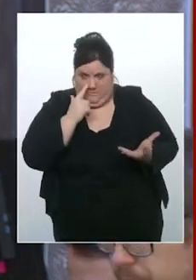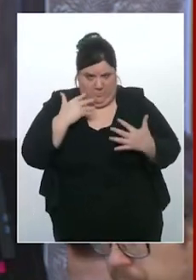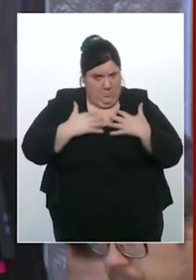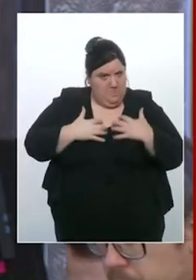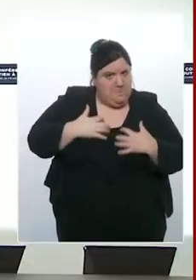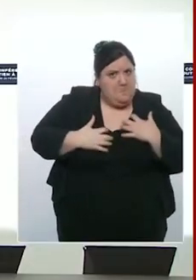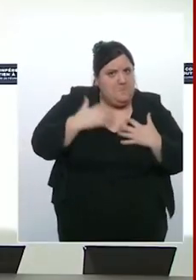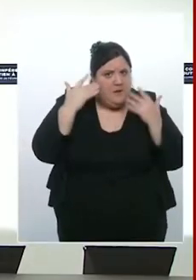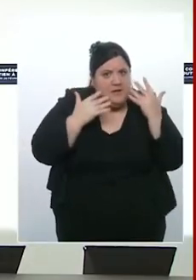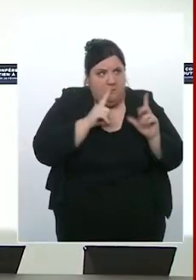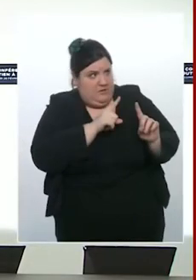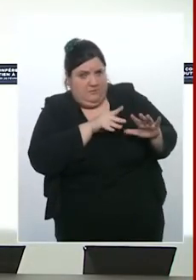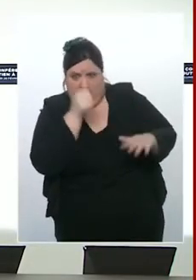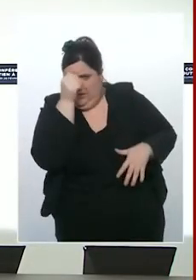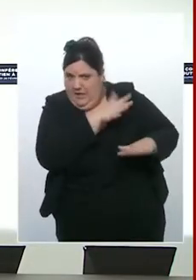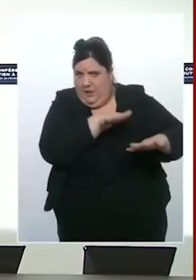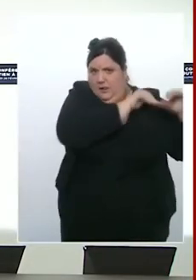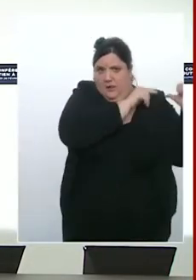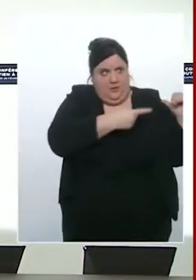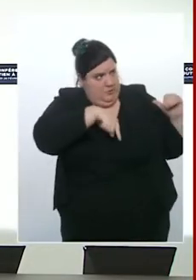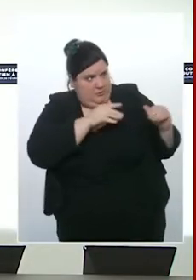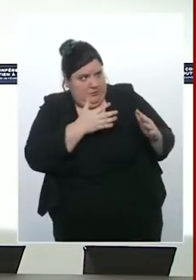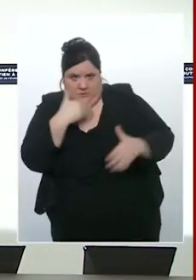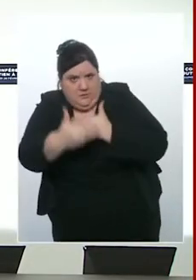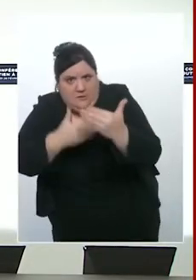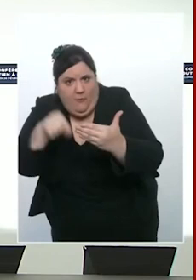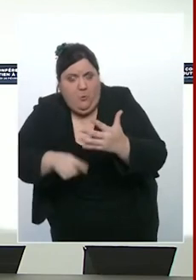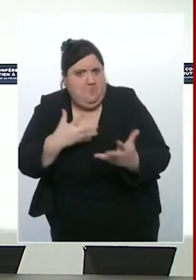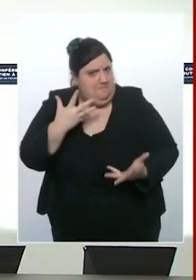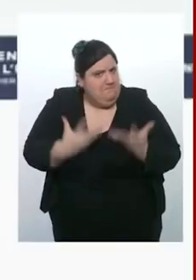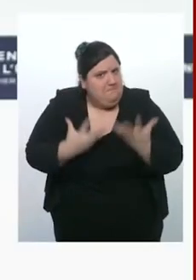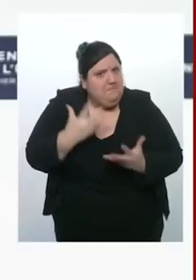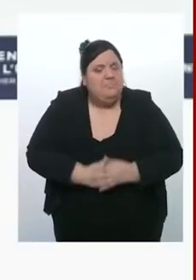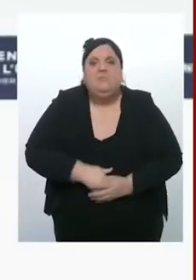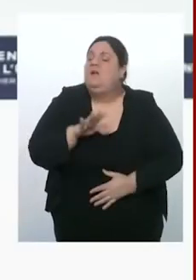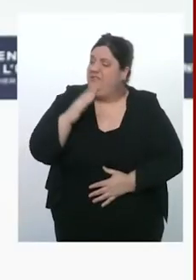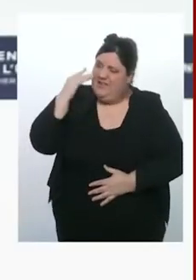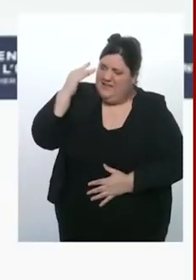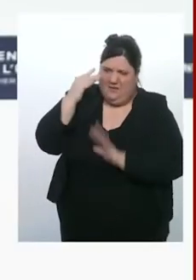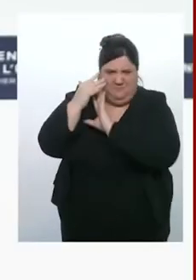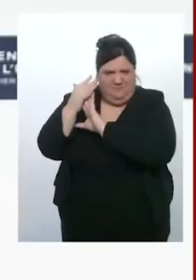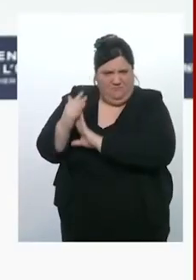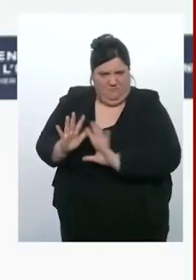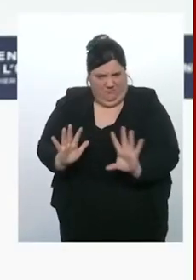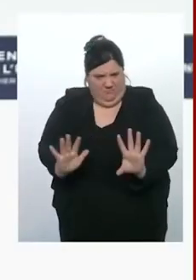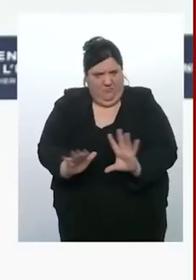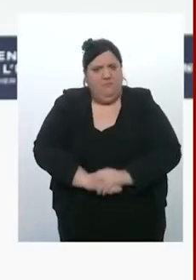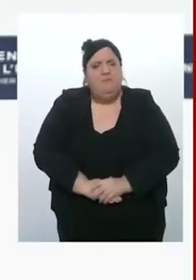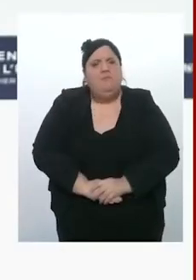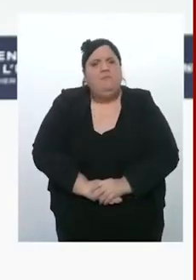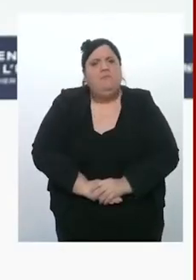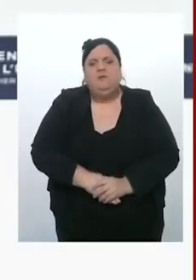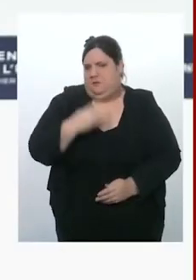? Pour moi, la question n pas de savoir si nous sommes inquiets ou pas. D'abord, je vais vous dire, on a beaucoup de chance d'avoir les Etats-Unis d